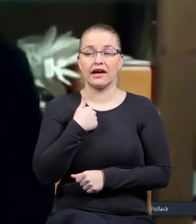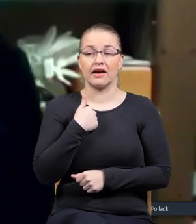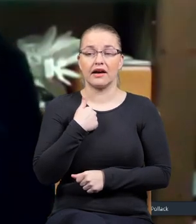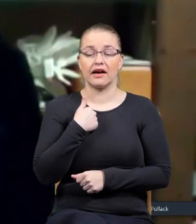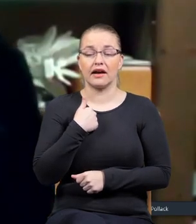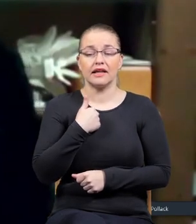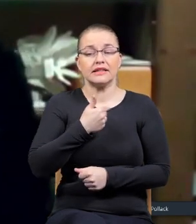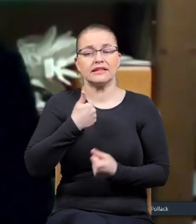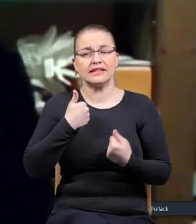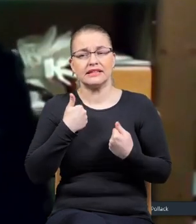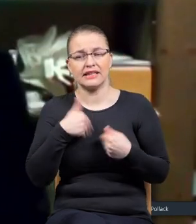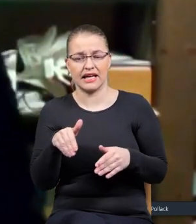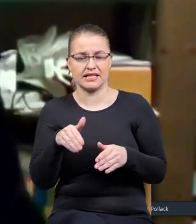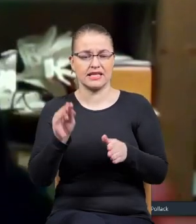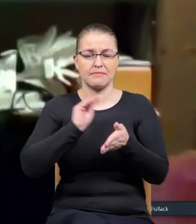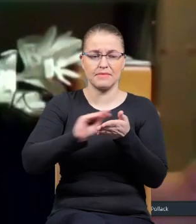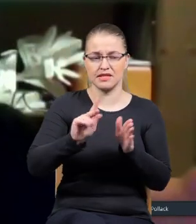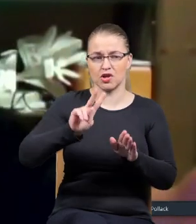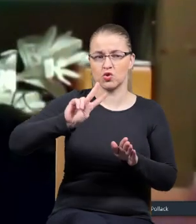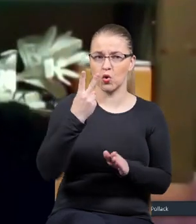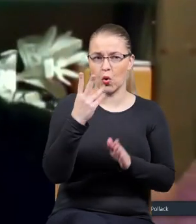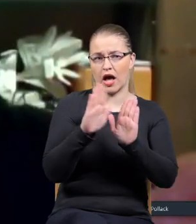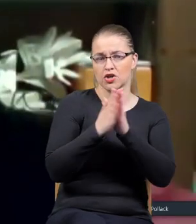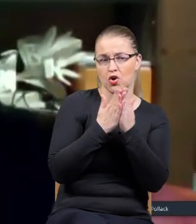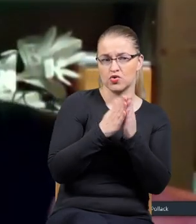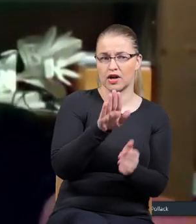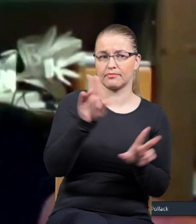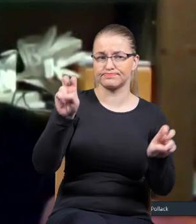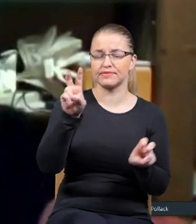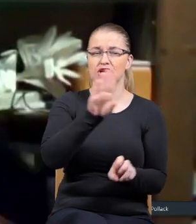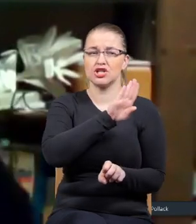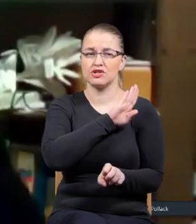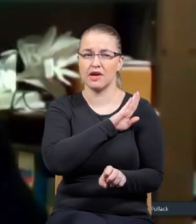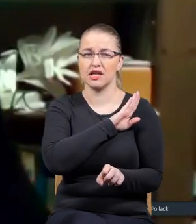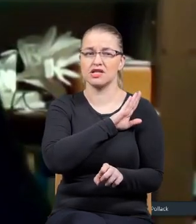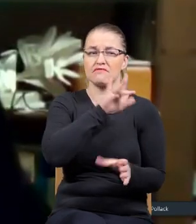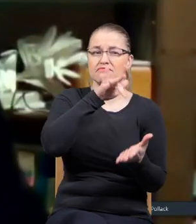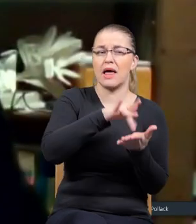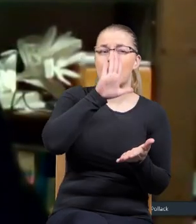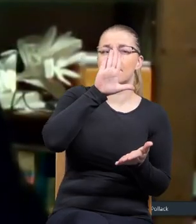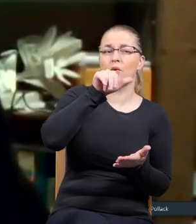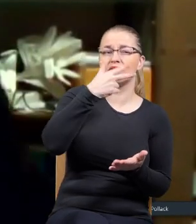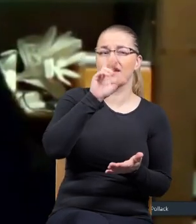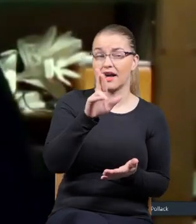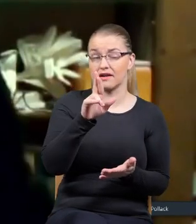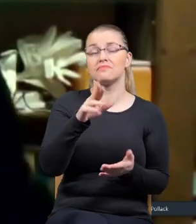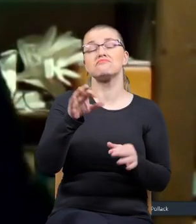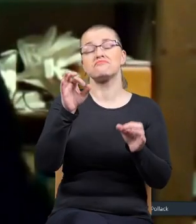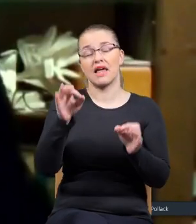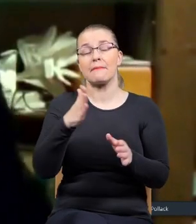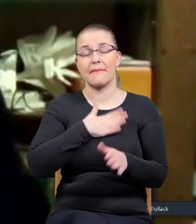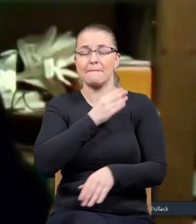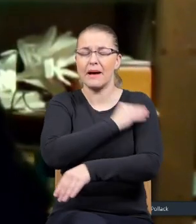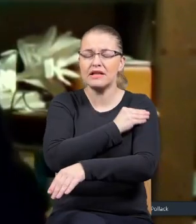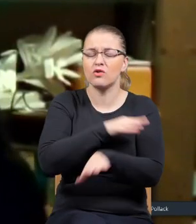drugą książkę, śmijać w bunkrze, bo teraz naprawdę mam tyle materiałów, mógłbym. Ale to mnie nie